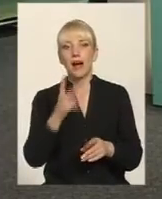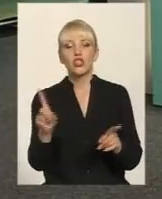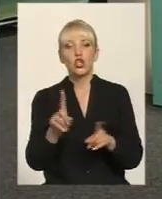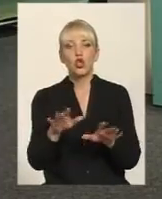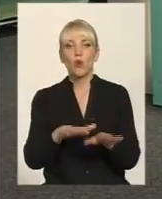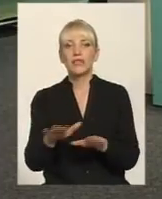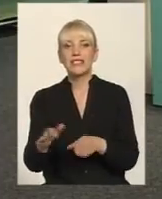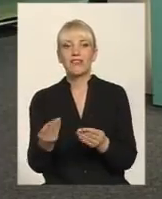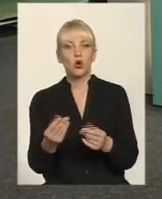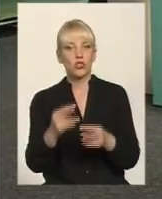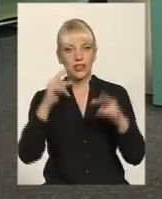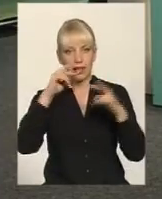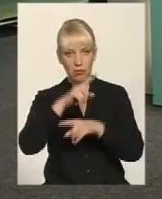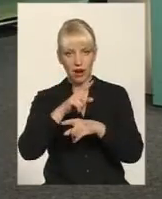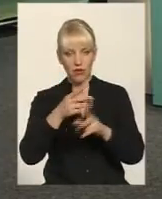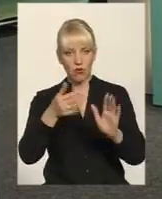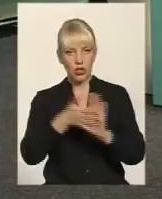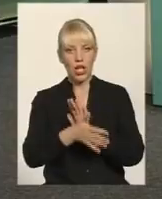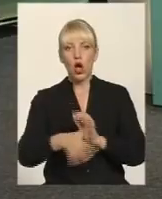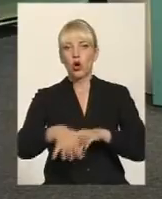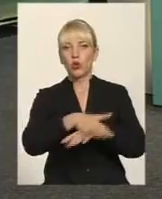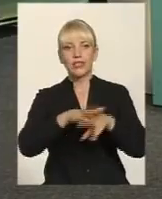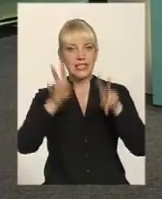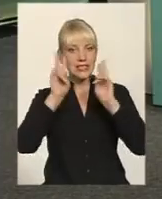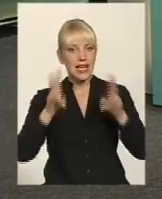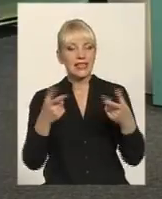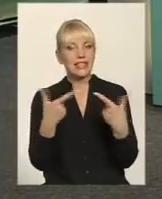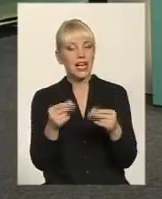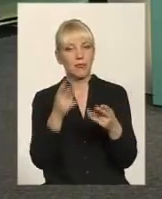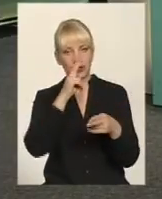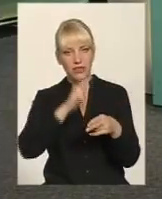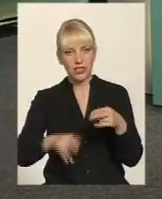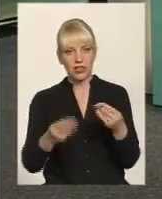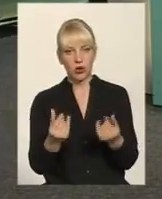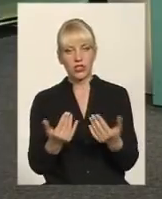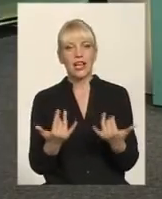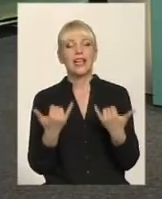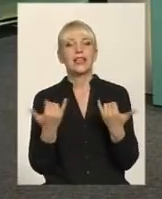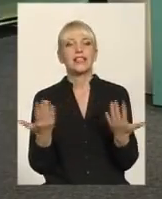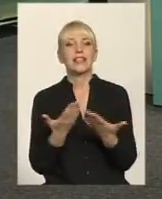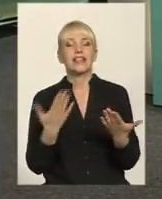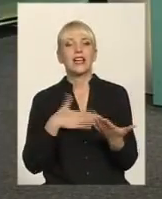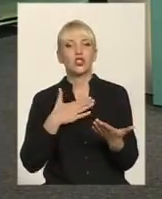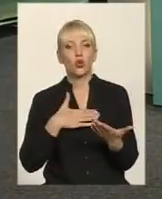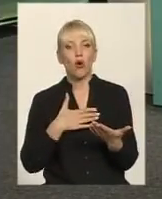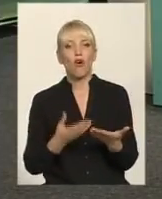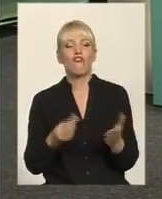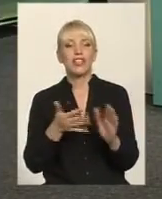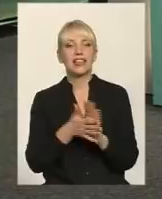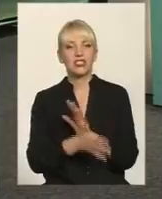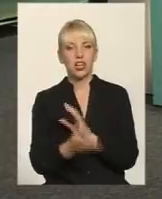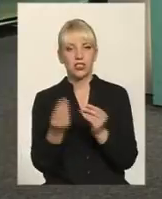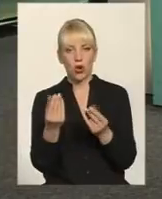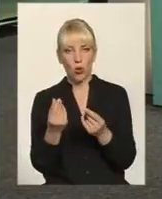знову висілено доцільно. Громада не знає, де діваються кошти, для чого вони витрачаються на такі справи, не потрібні, чому громада не